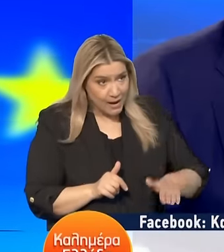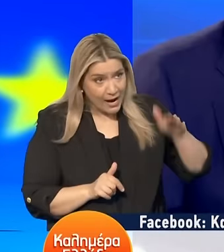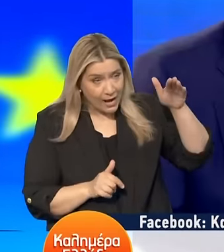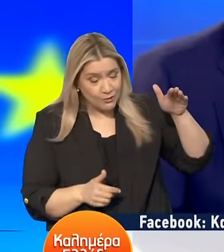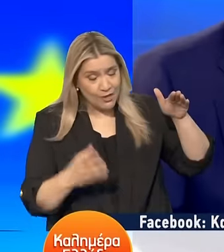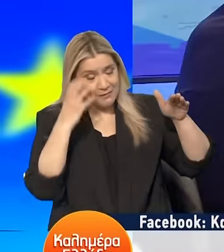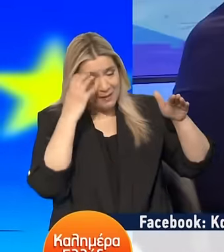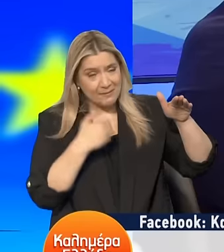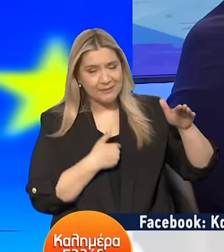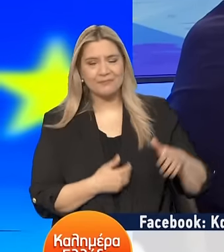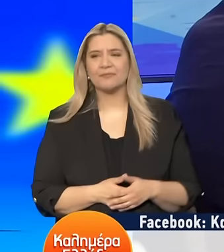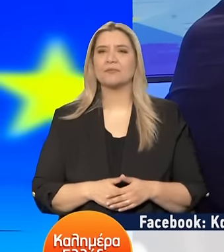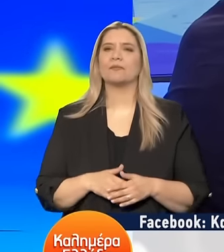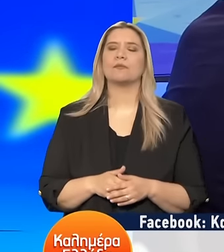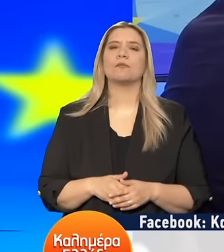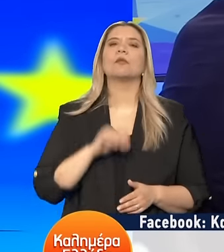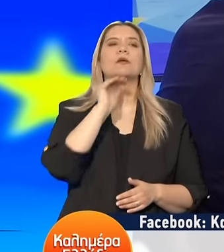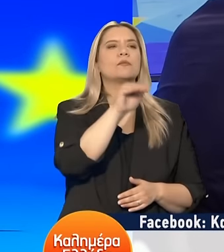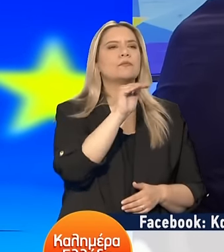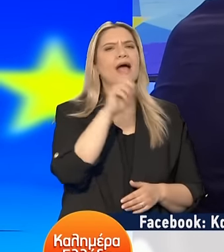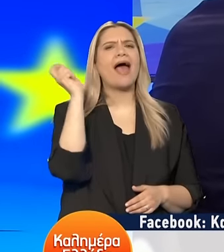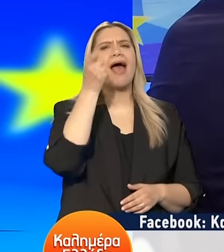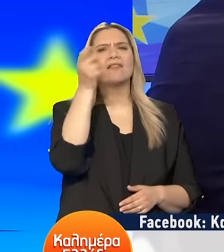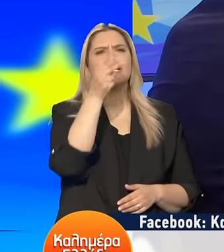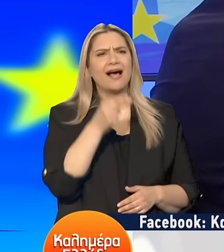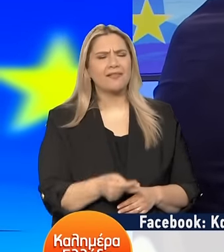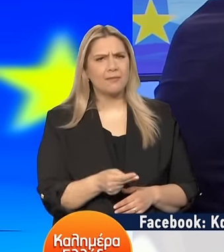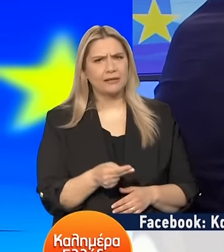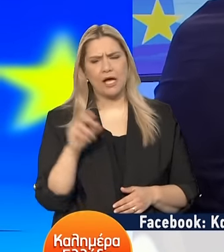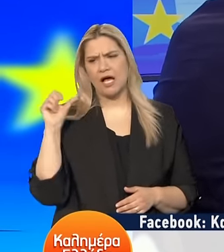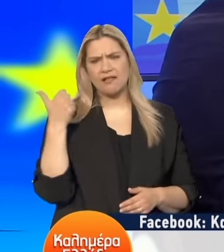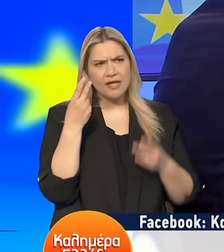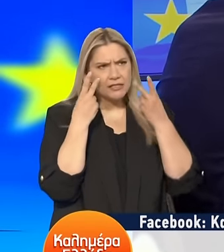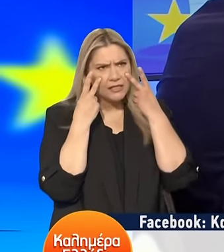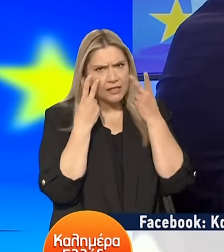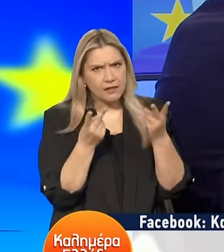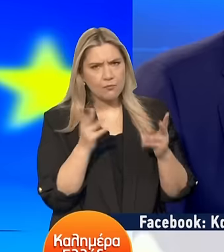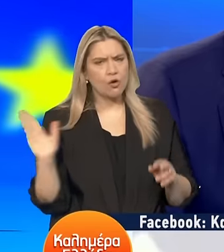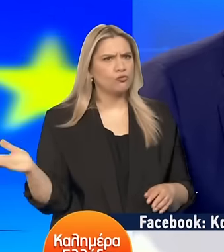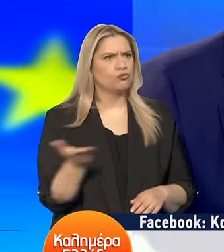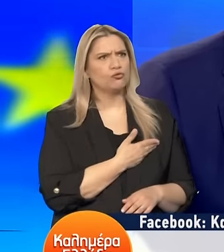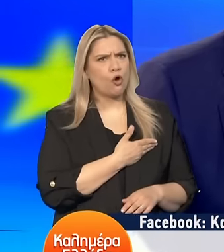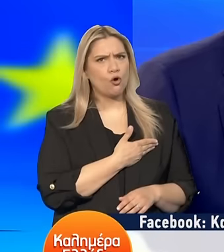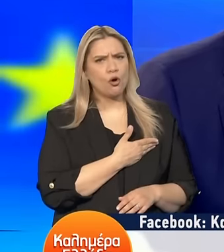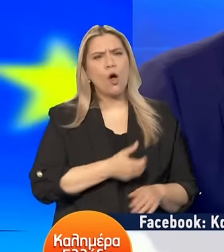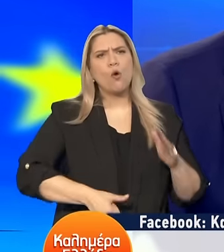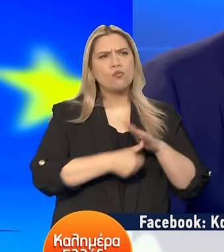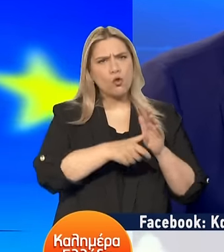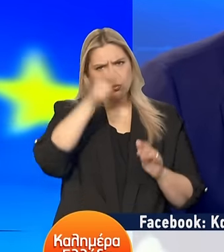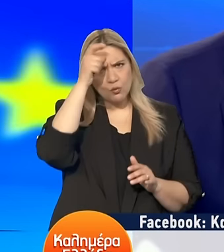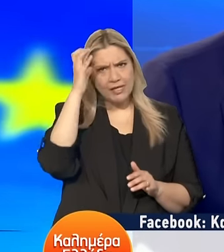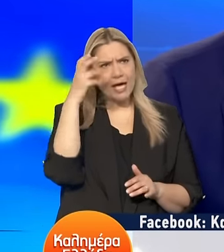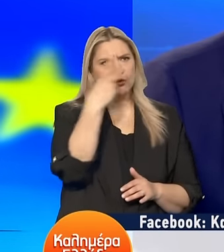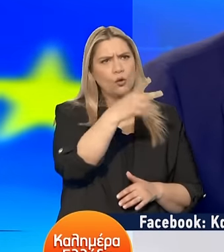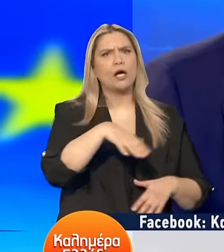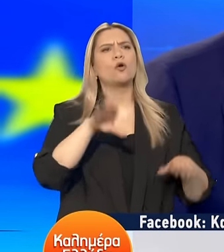Κύριε Πρόεδρε πάμε λίγο στα εθνικά Είδαμε απίστευτες εικόνες χθες Όχι σε συγκέντρους του Ερντογάν Στη γειτονική Τουρκία Σε